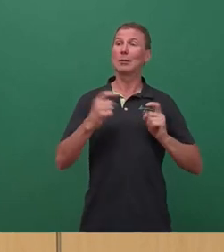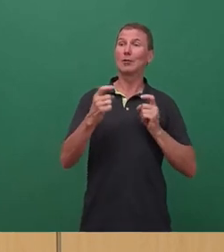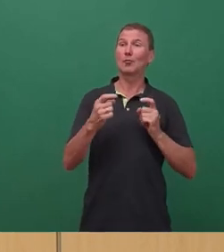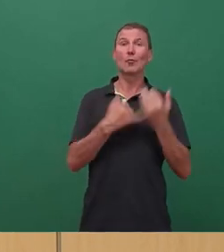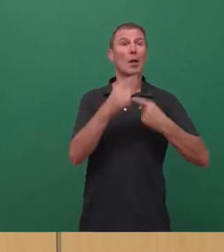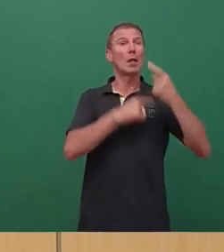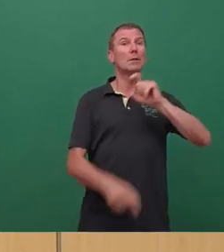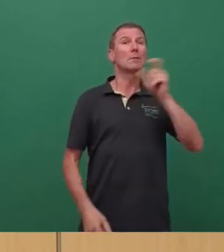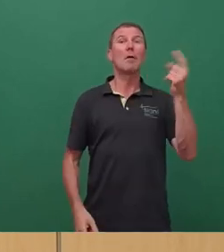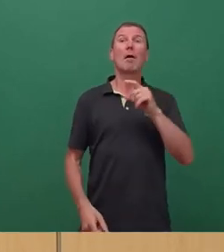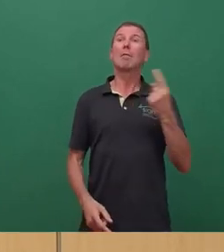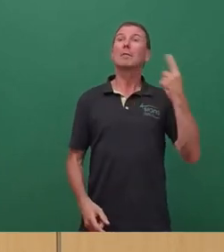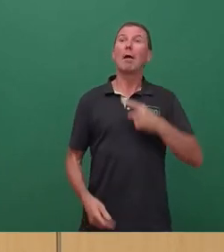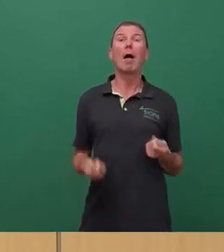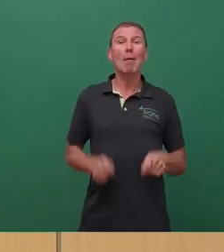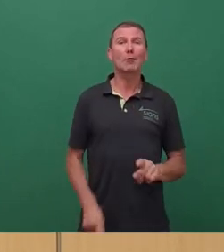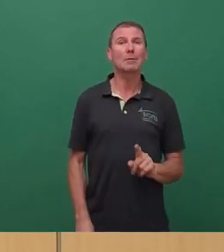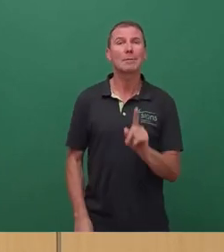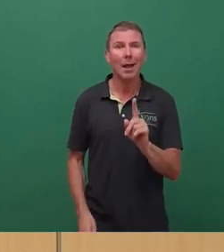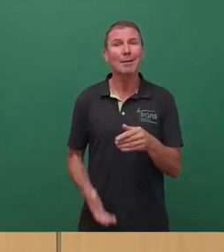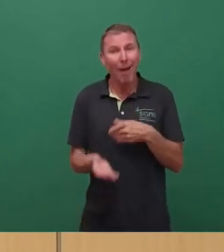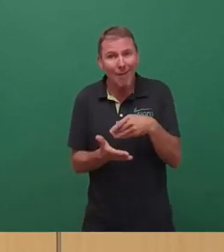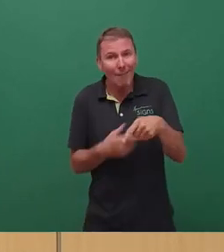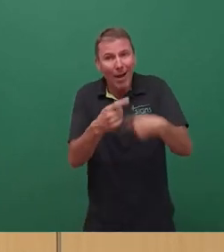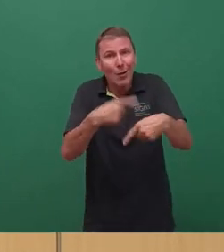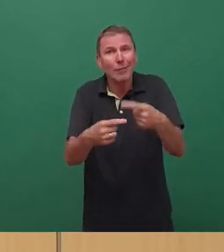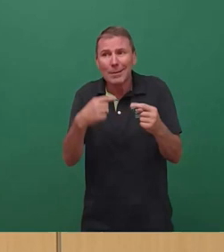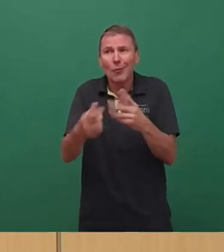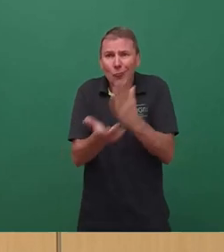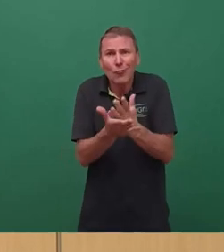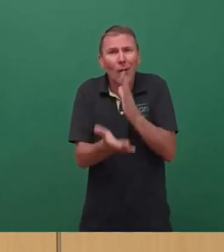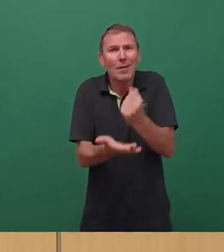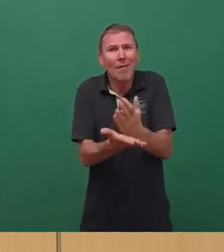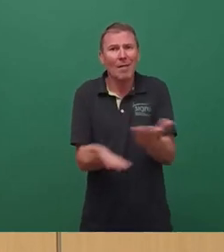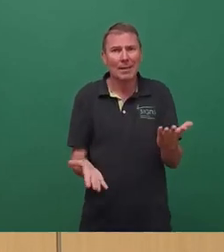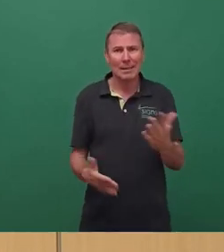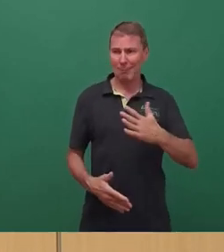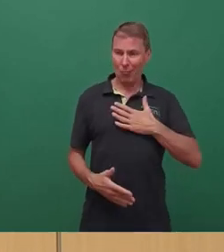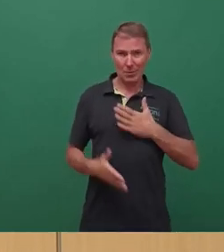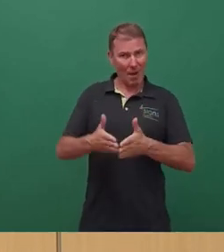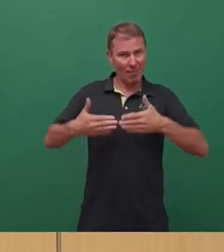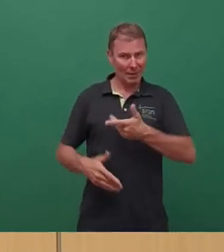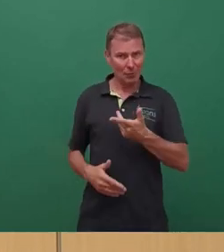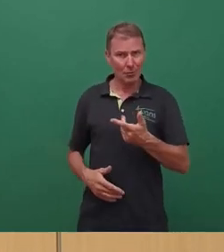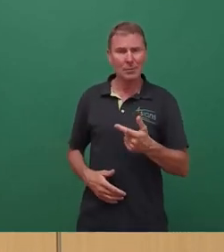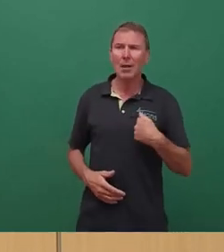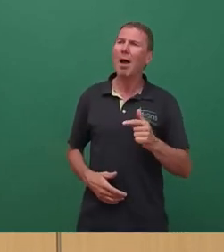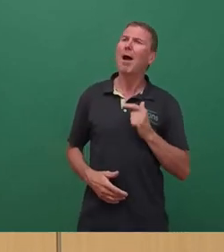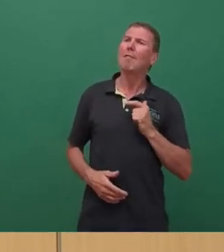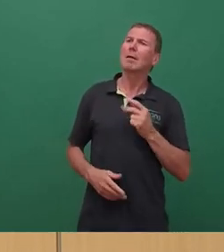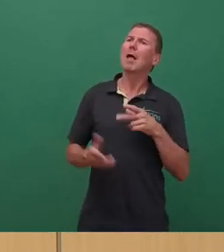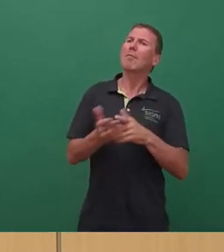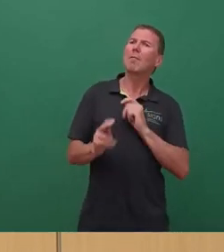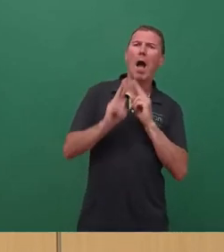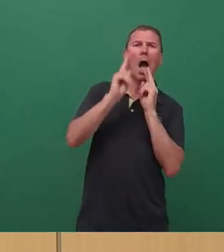Jahren abgeschlossen, sondern wir müssen sie auch weiterführen und ich persönlich und auch meine Fraktion will auf die eine oder andere Prüfung, die wir damals beauftragt haben,